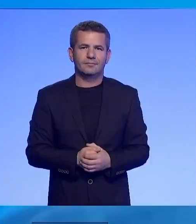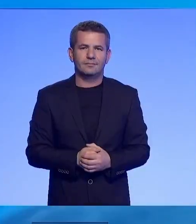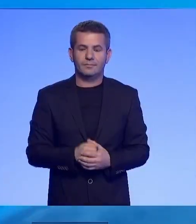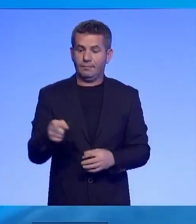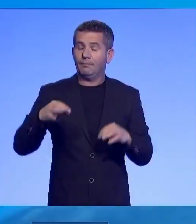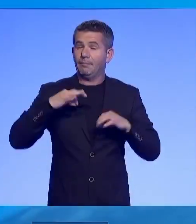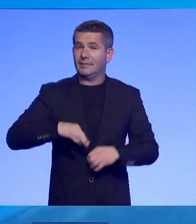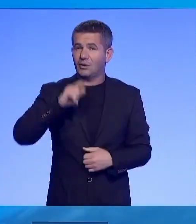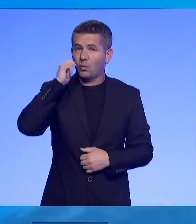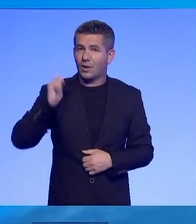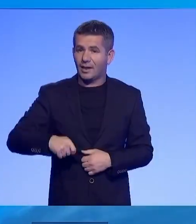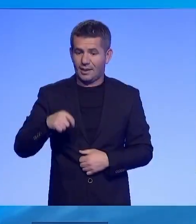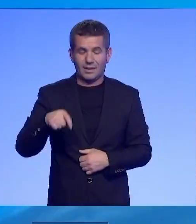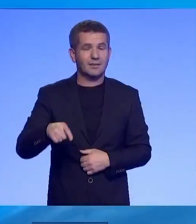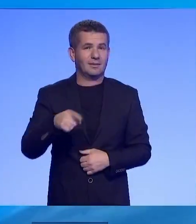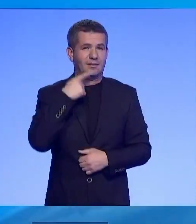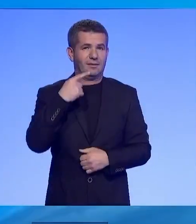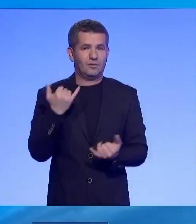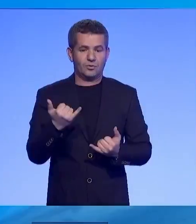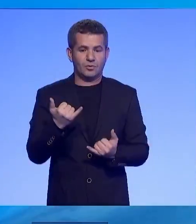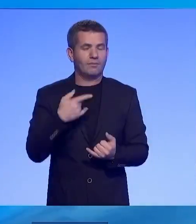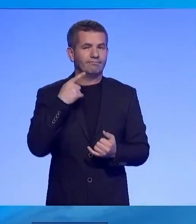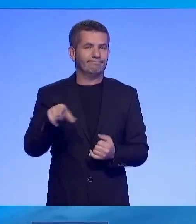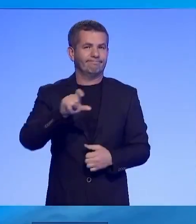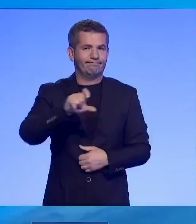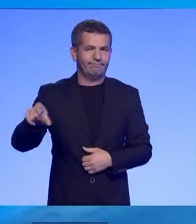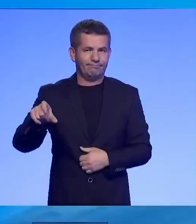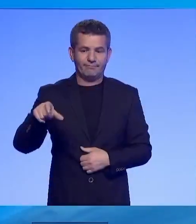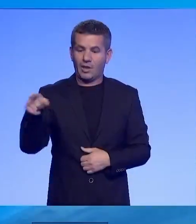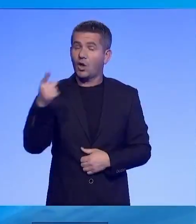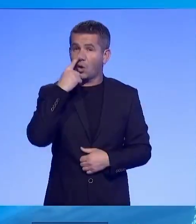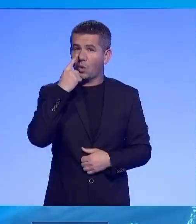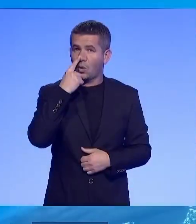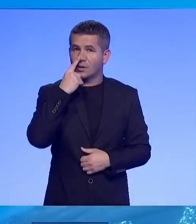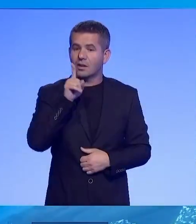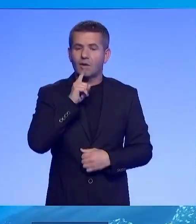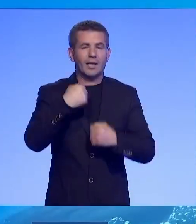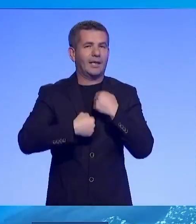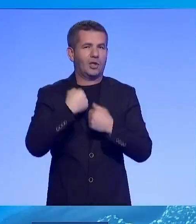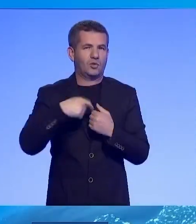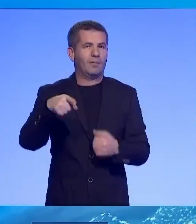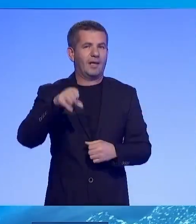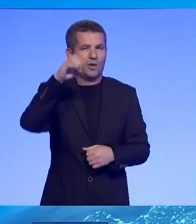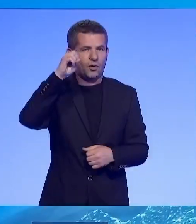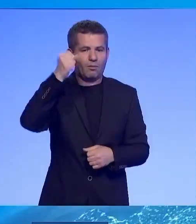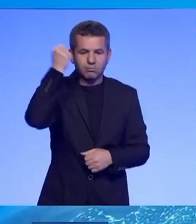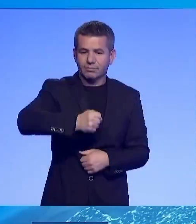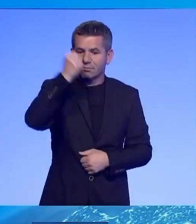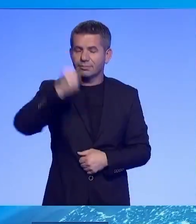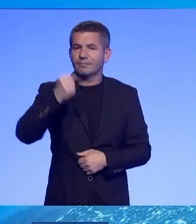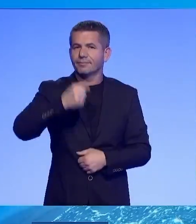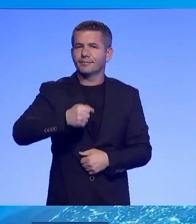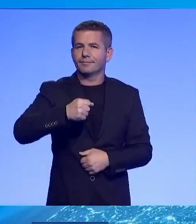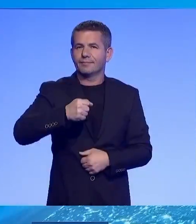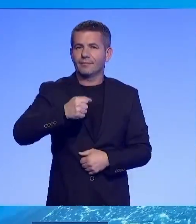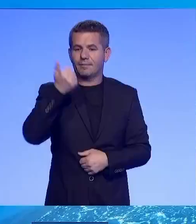Presidenti Ukrajinës Volody Mirzelenski ka okuzuar Kremlinin për përdorimin e terorizmit energetik pas i trupat ruse,